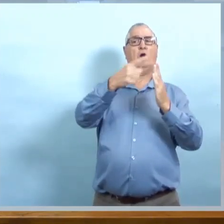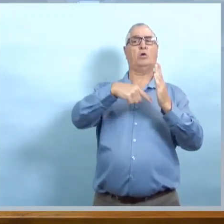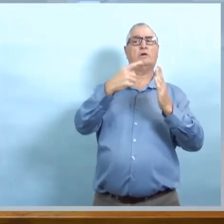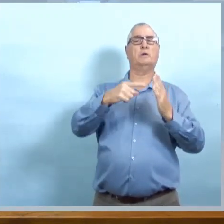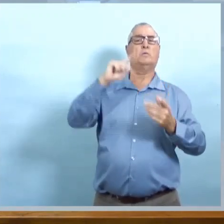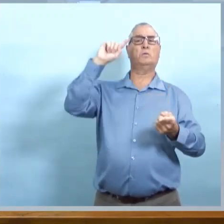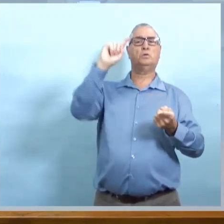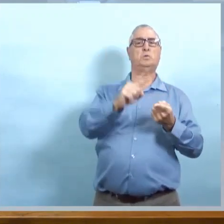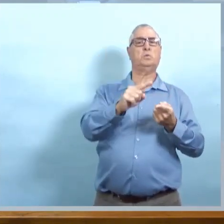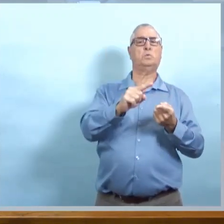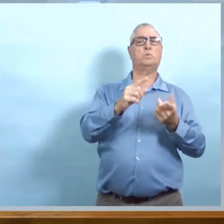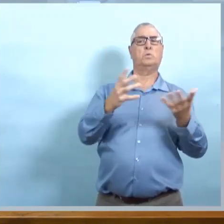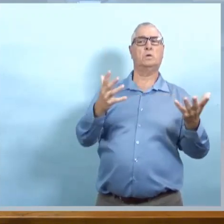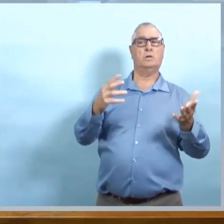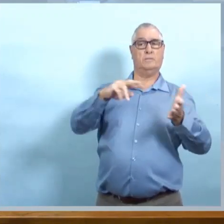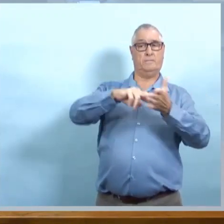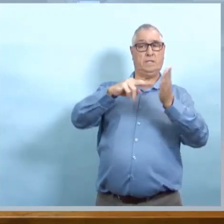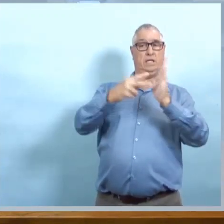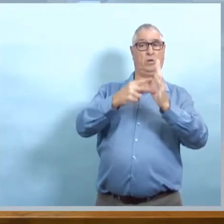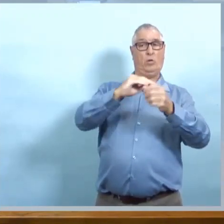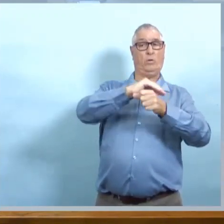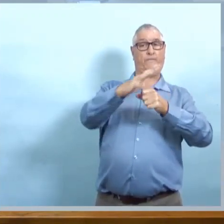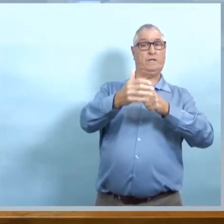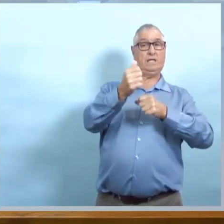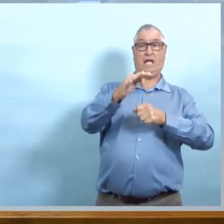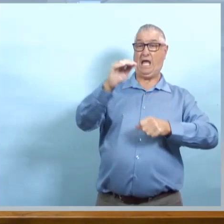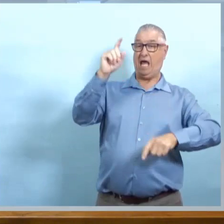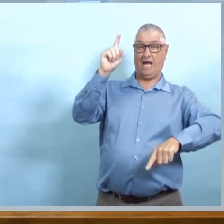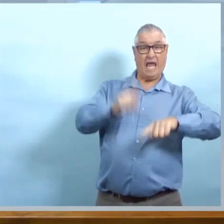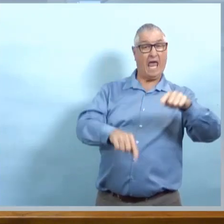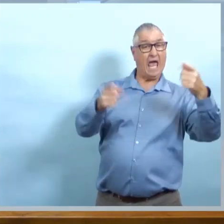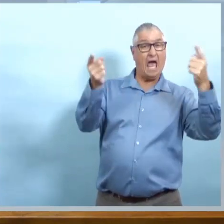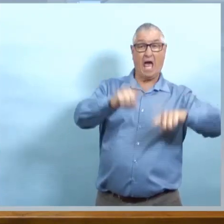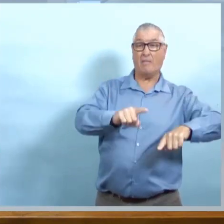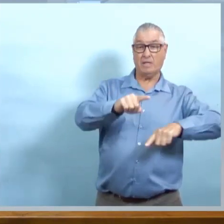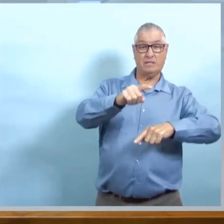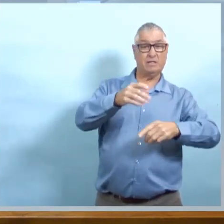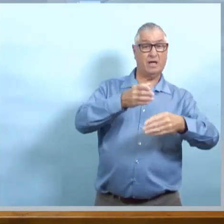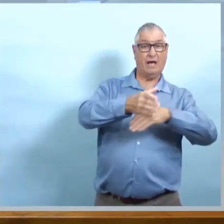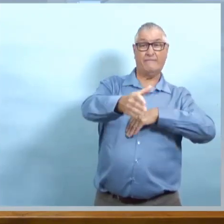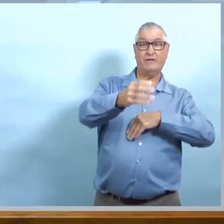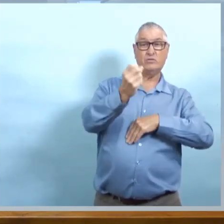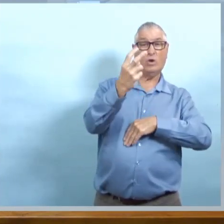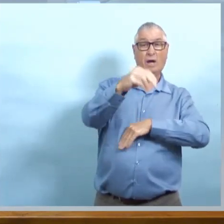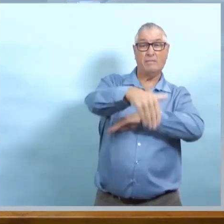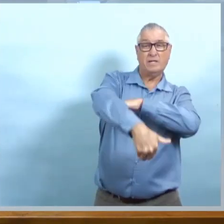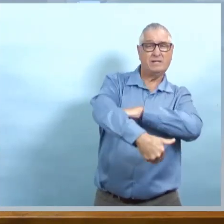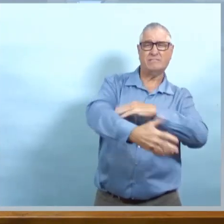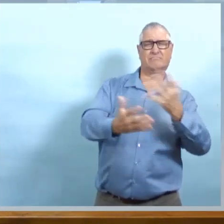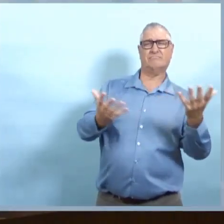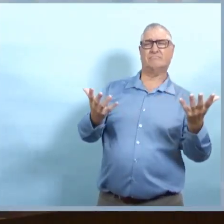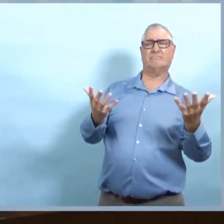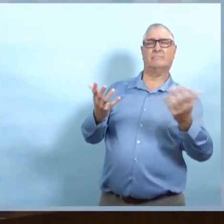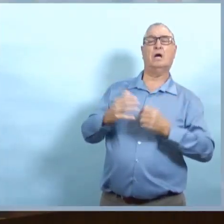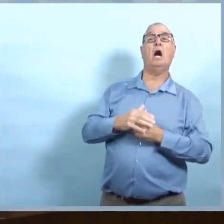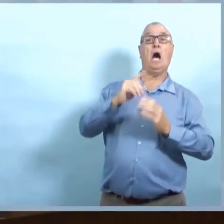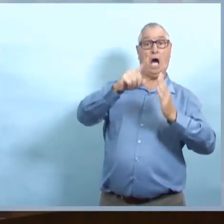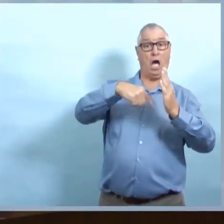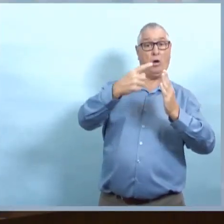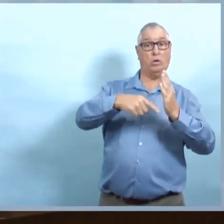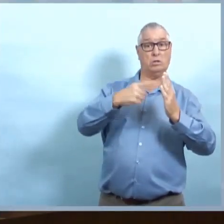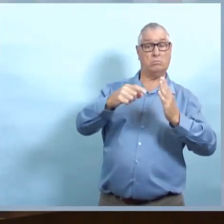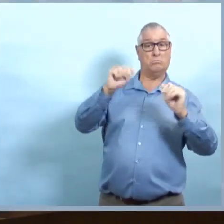limiter ces facteurs de risque. À certains endroits, ils ont réduit les heures. Donc, ce n'est pas que le virus est plus